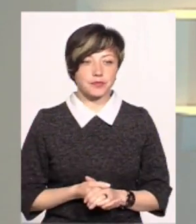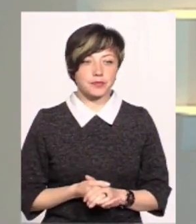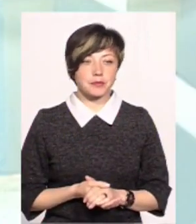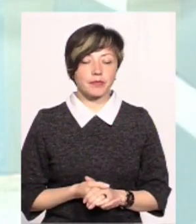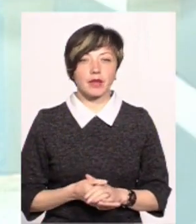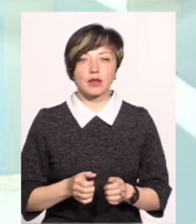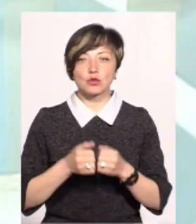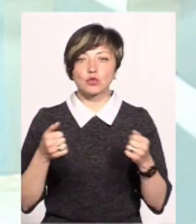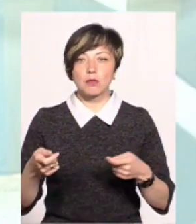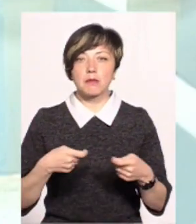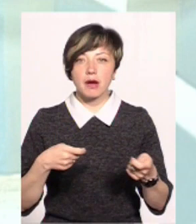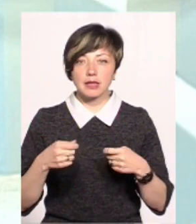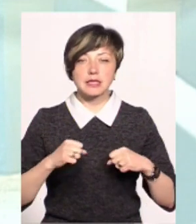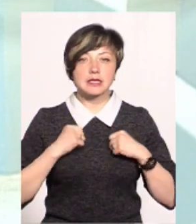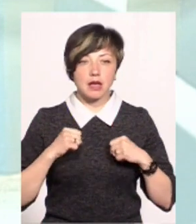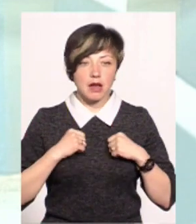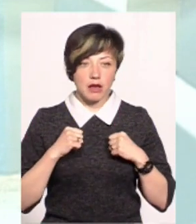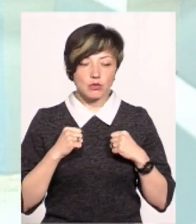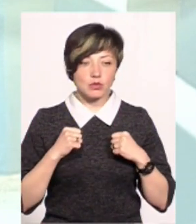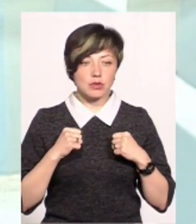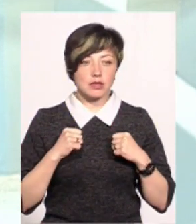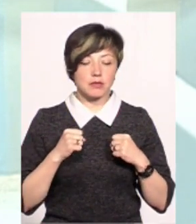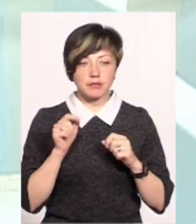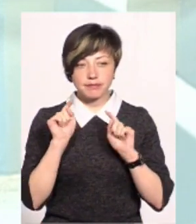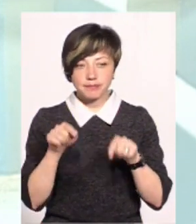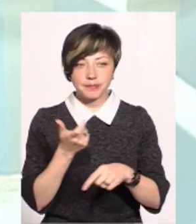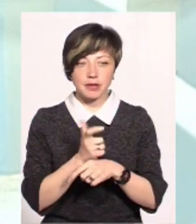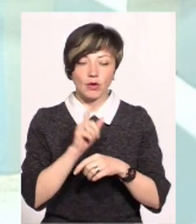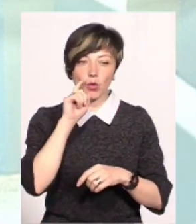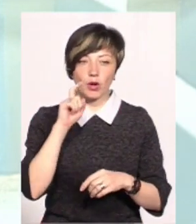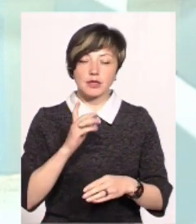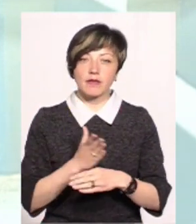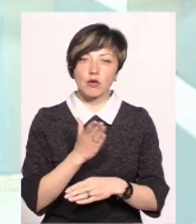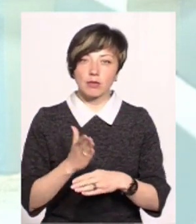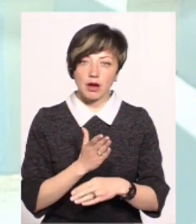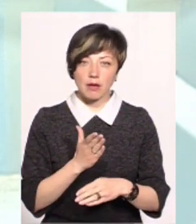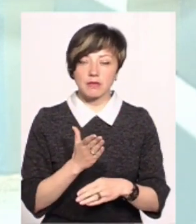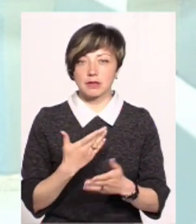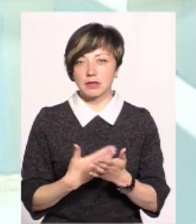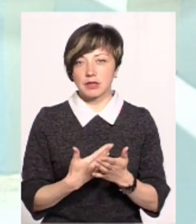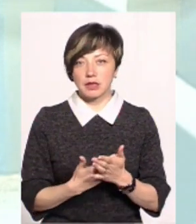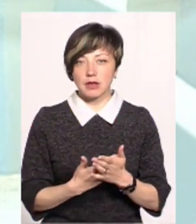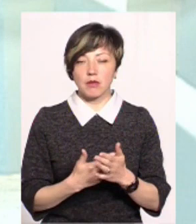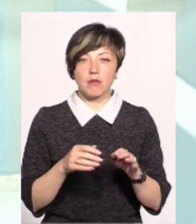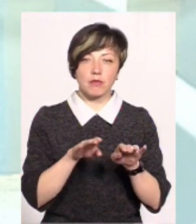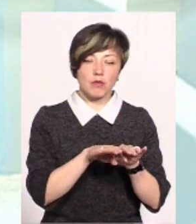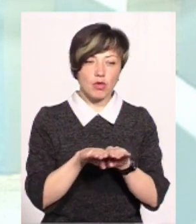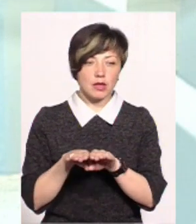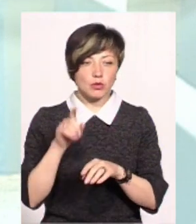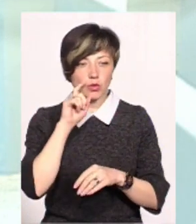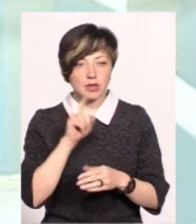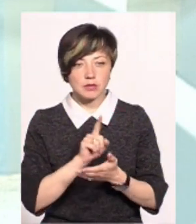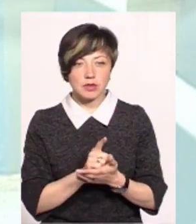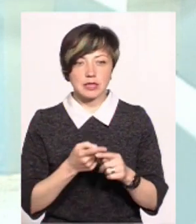супермаркети стараються десь віддавати перевагу українським виробникам. Тобто десь і полиці, і